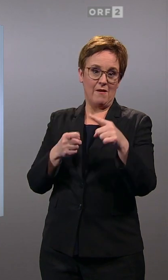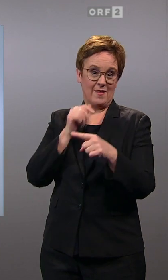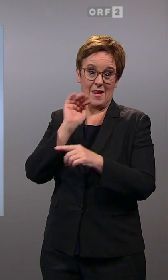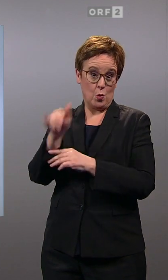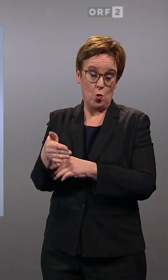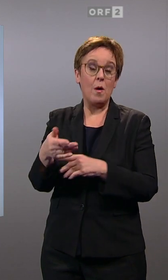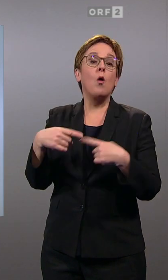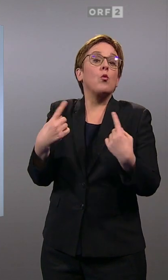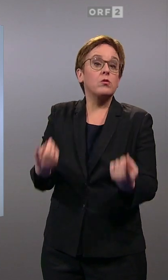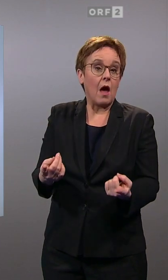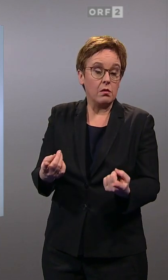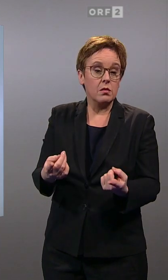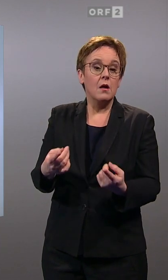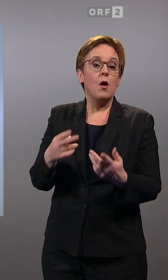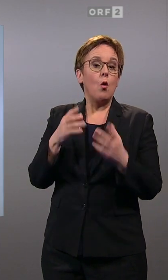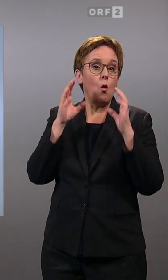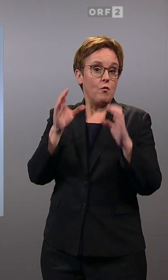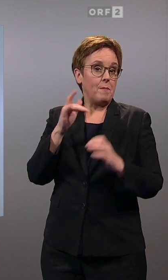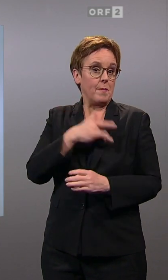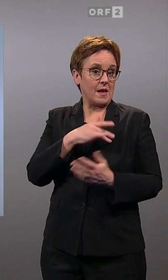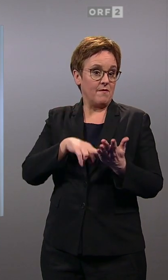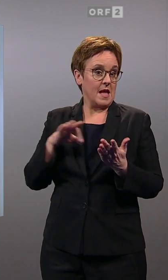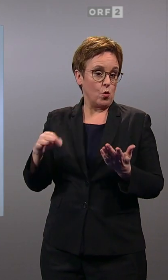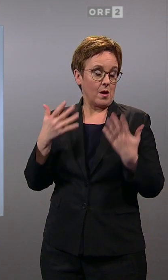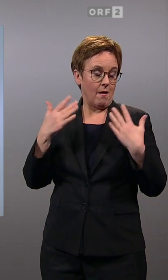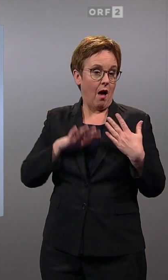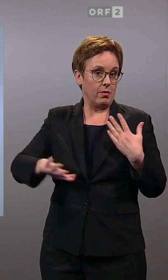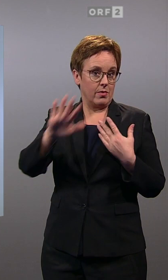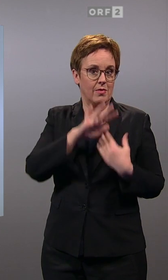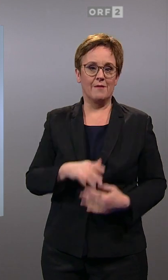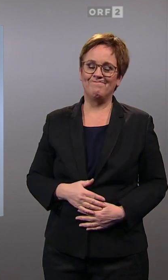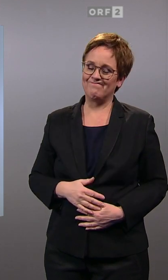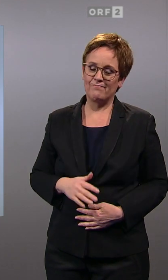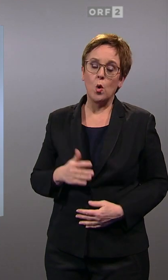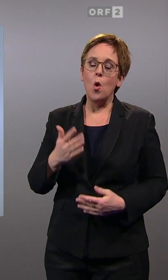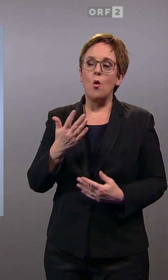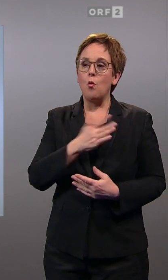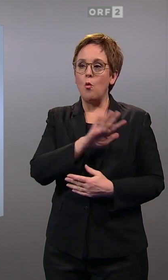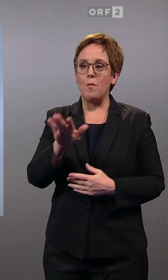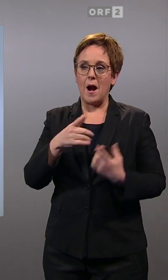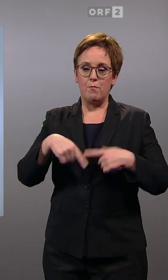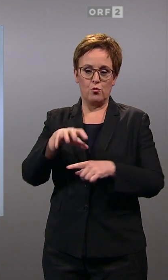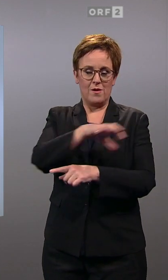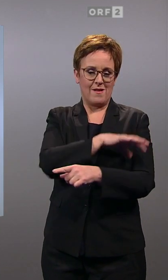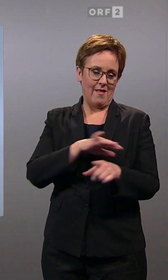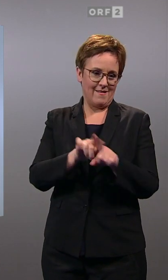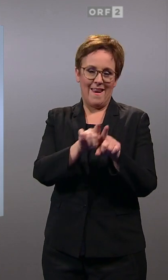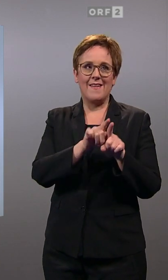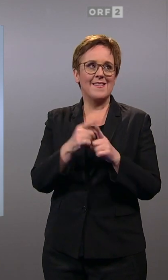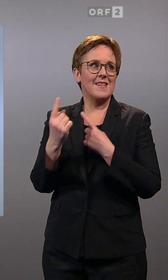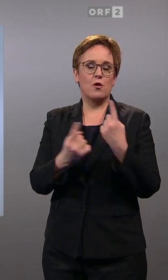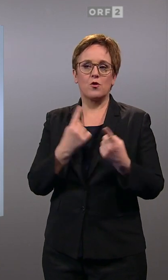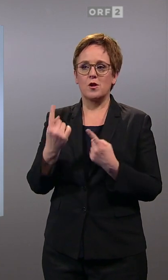im Land, in Niederösterreich? Das bedeutet für jede Landespartei eine, wie soll ich sagen,